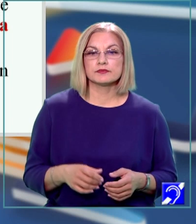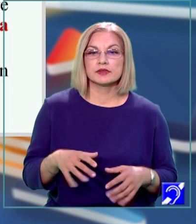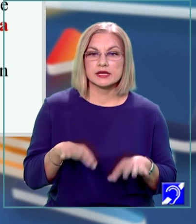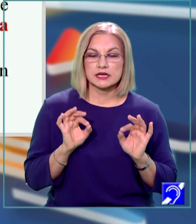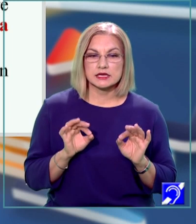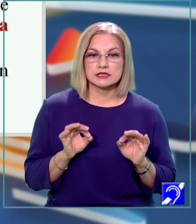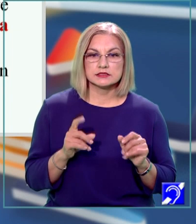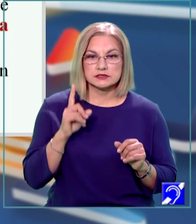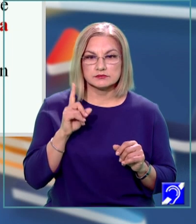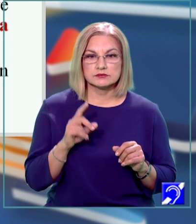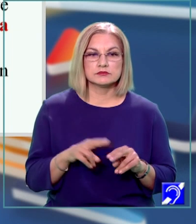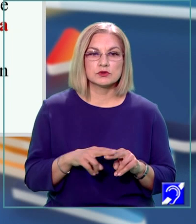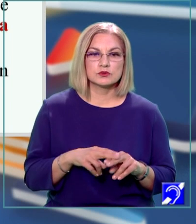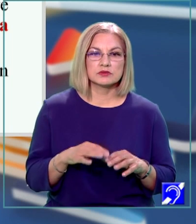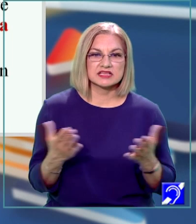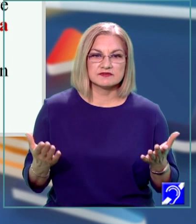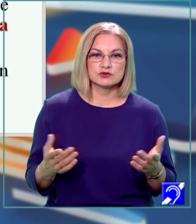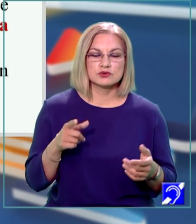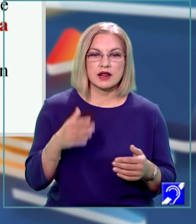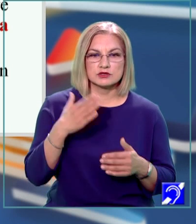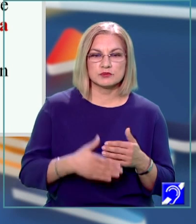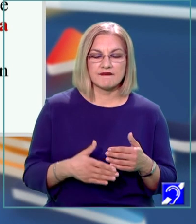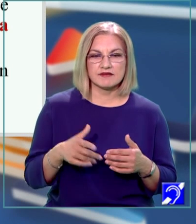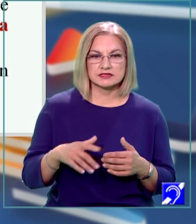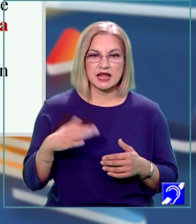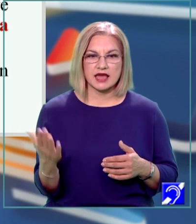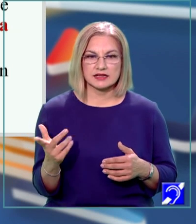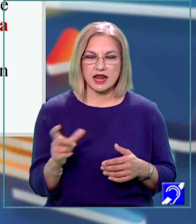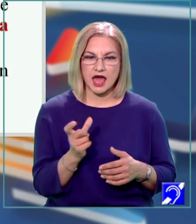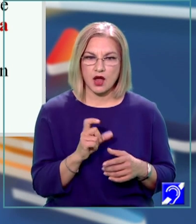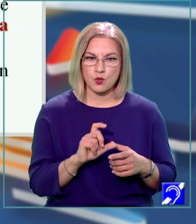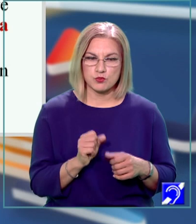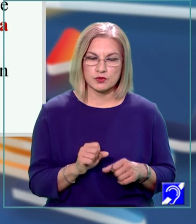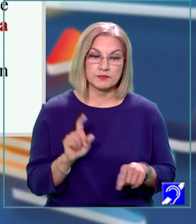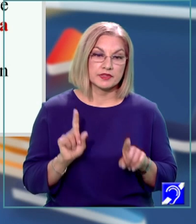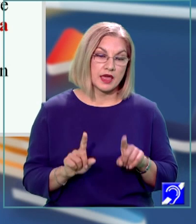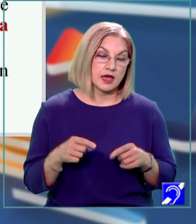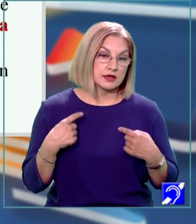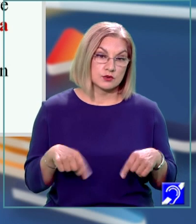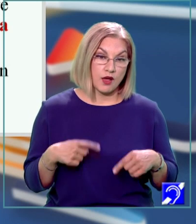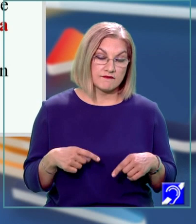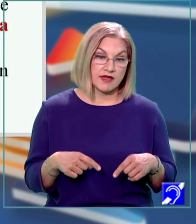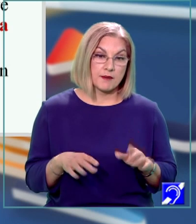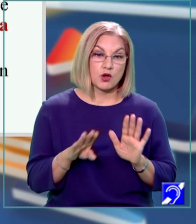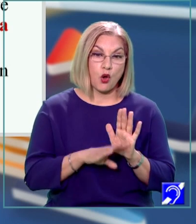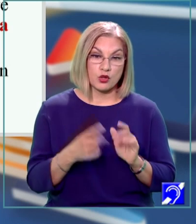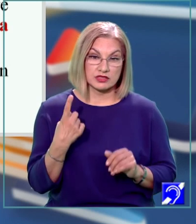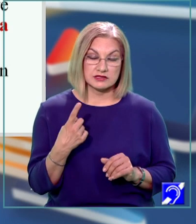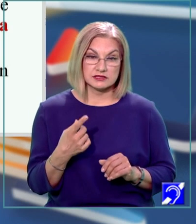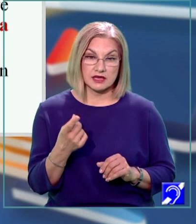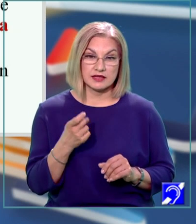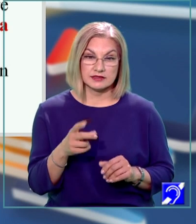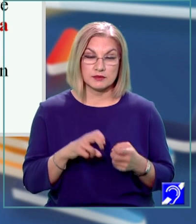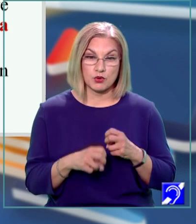desfășurarea plană a suprafeței laterale a cubului. Dacă nu am fi avut condiția din problemă să